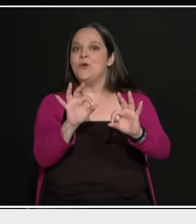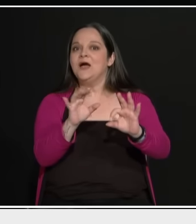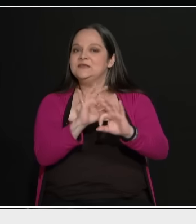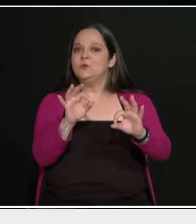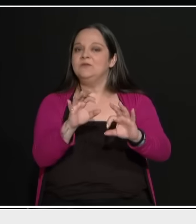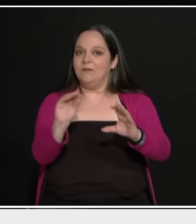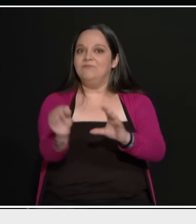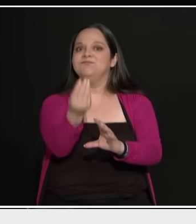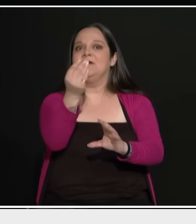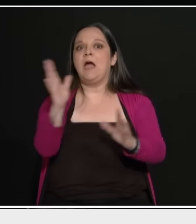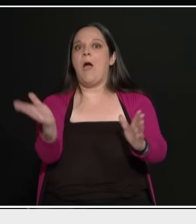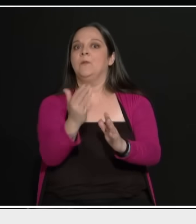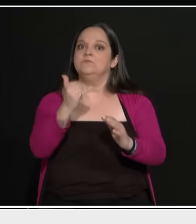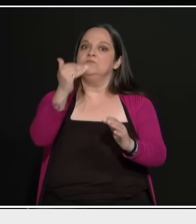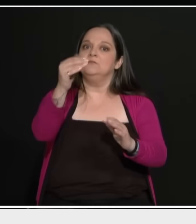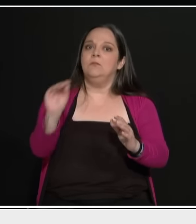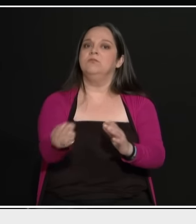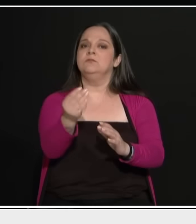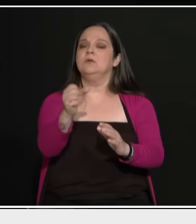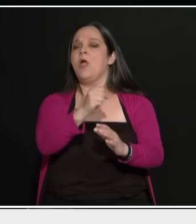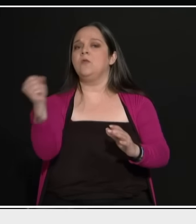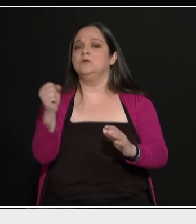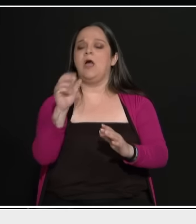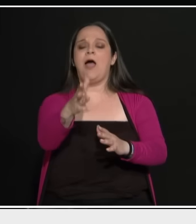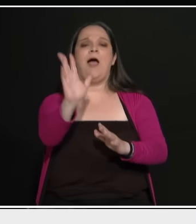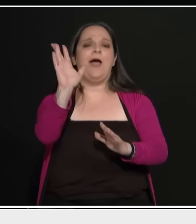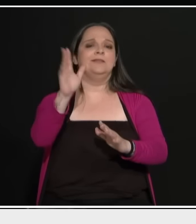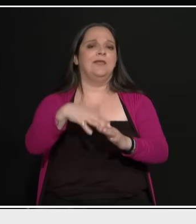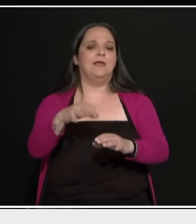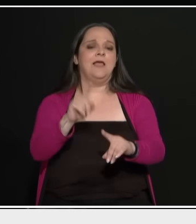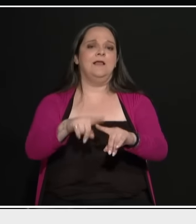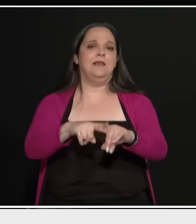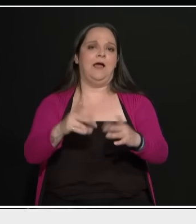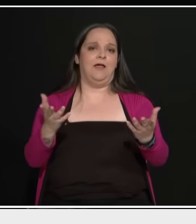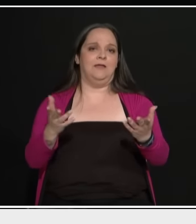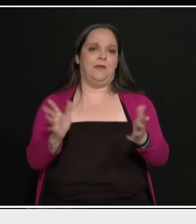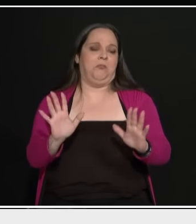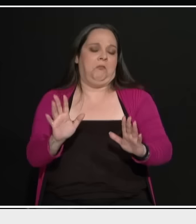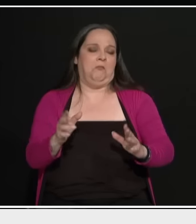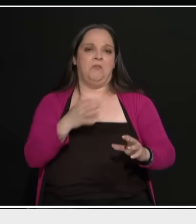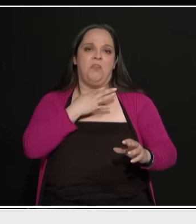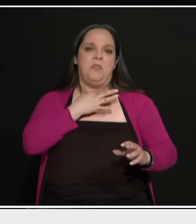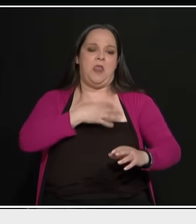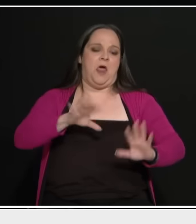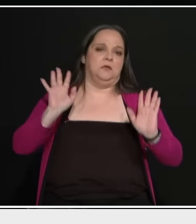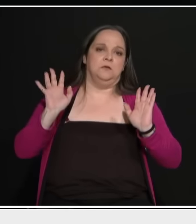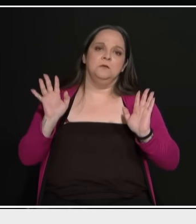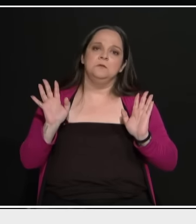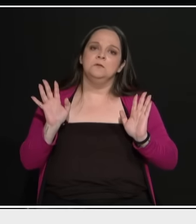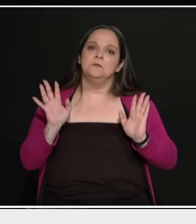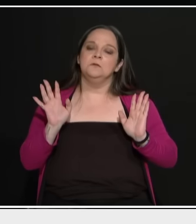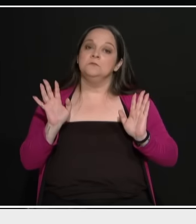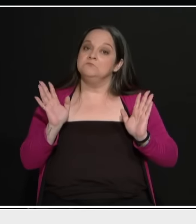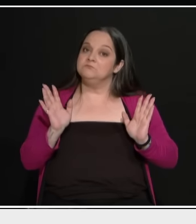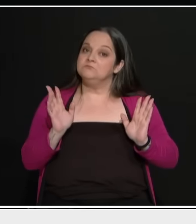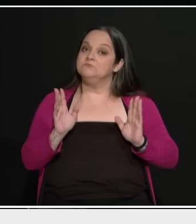ακροδεξιός, ο οποίος θα έλεγε, α, στα διάλω Ελλάδα. Δεν σε έχουμε αναγκή. Δηλαδή, όσο